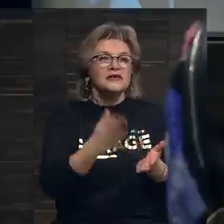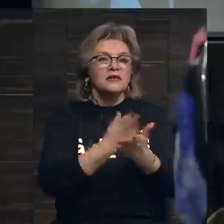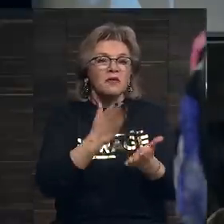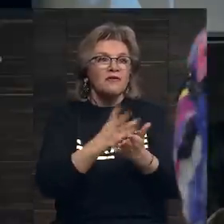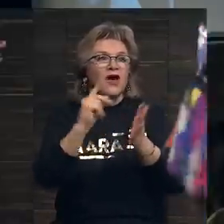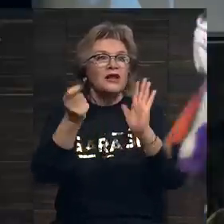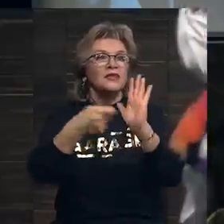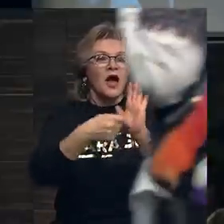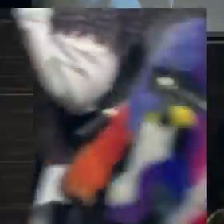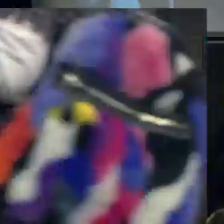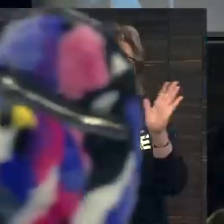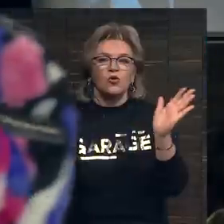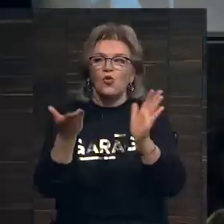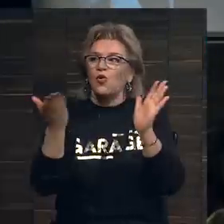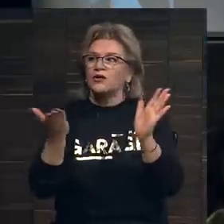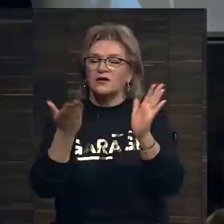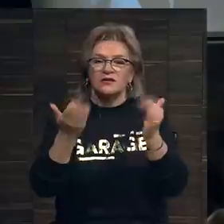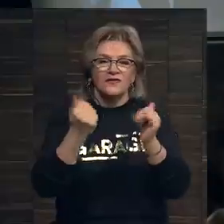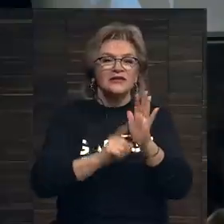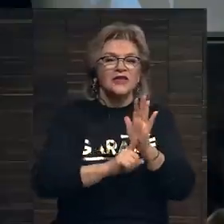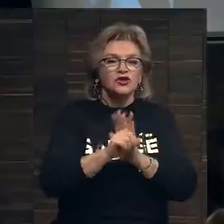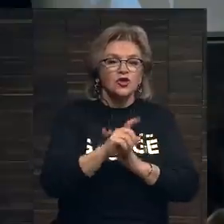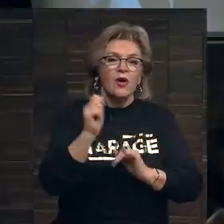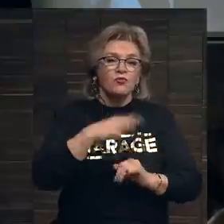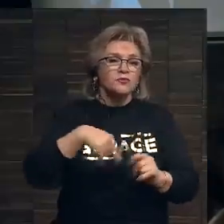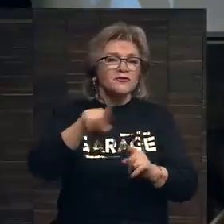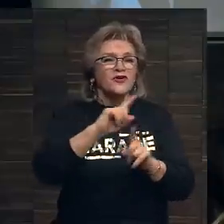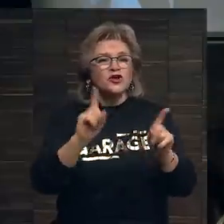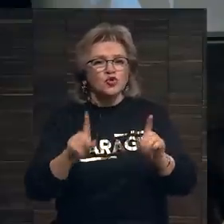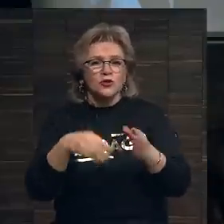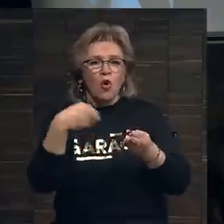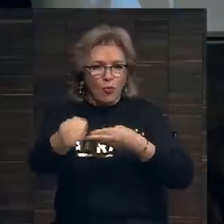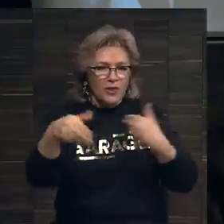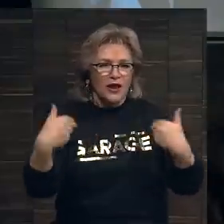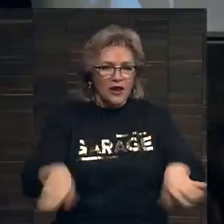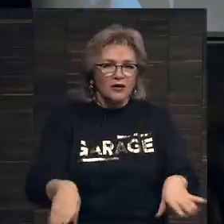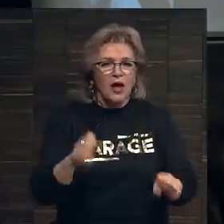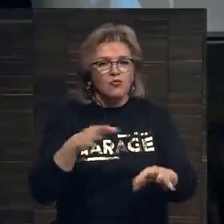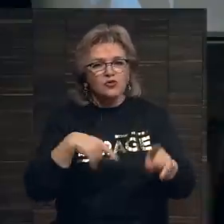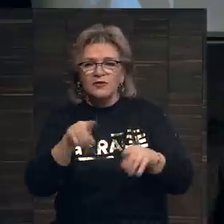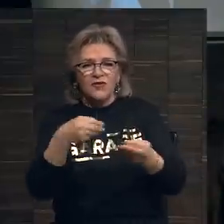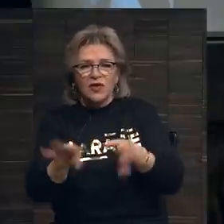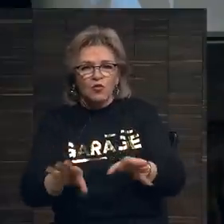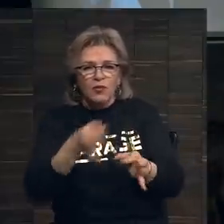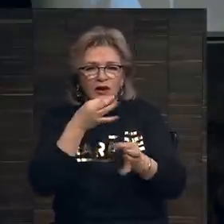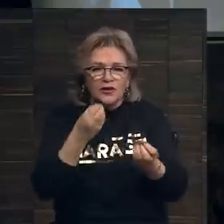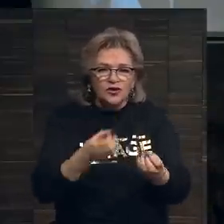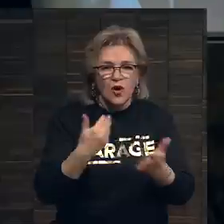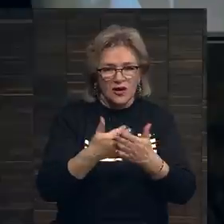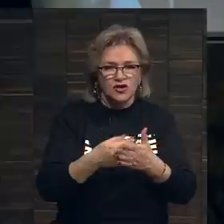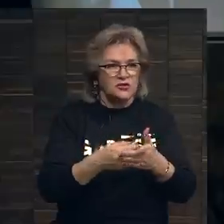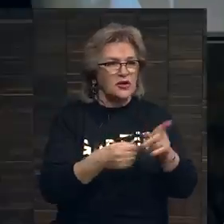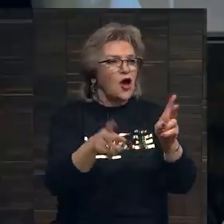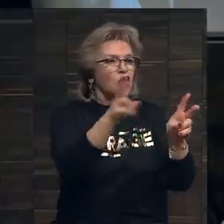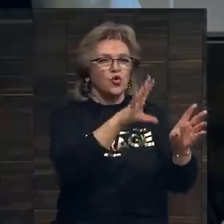когда-нибудь на аукционах? Давайте с этого начнем. Может быть, вы, наверное, что-то купили, а может быть и нет, но кажется, вы